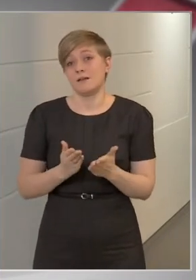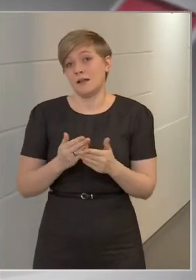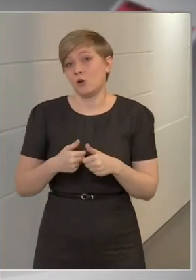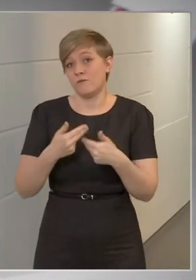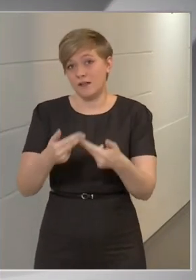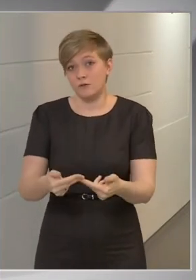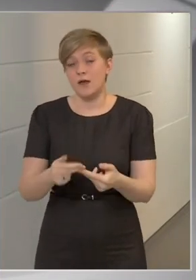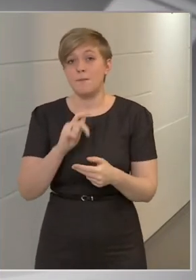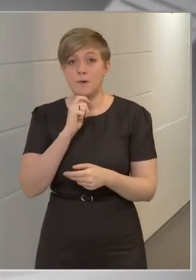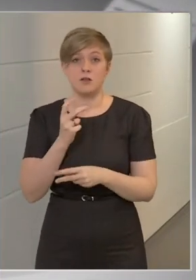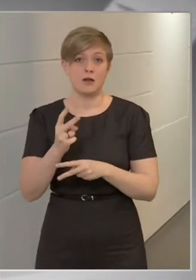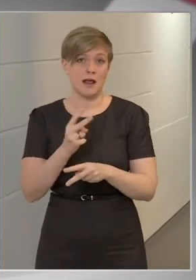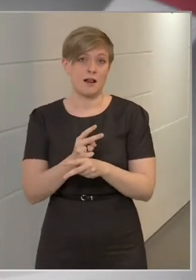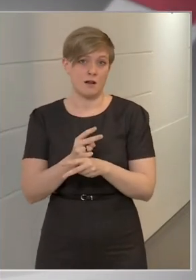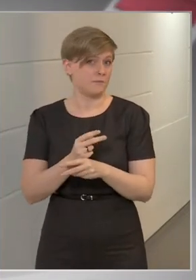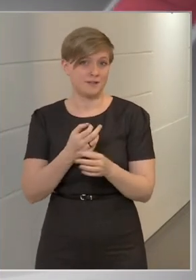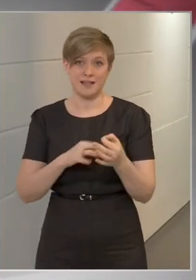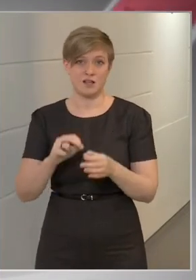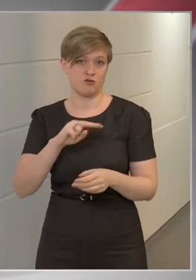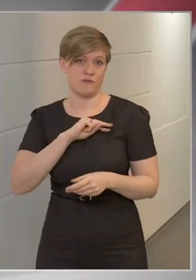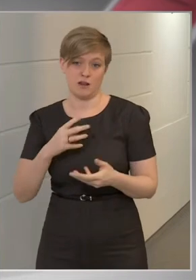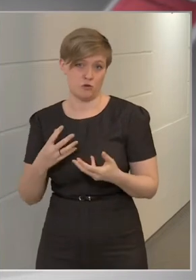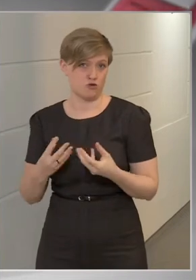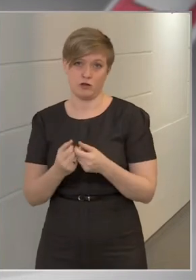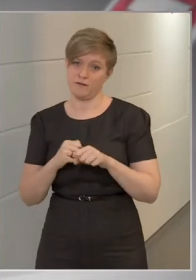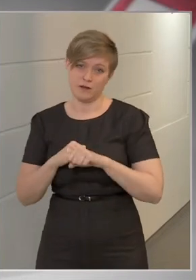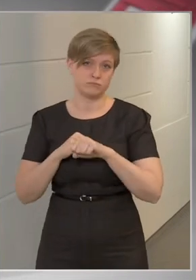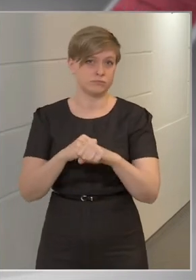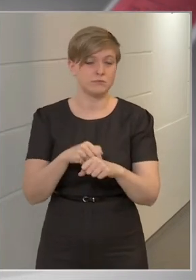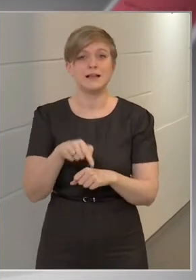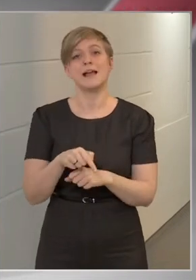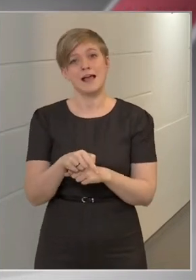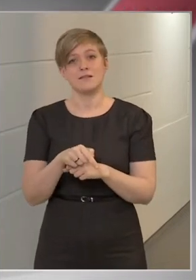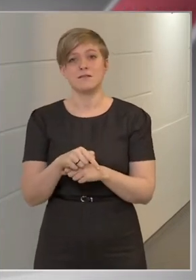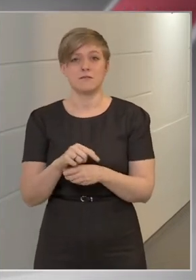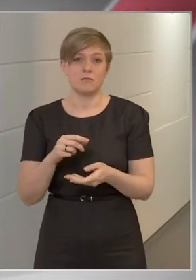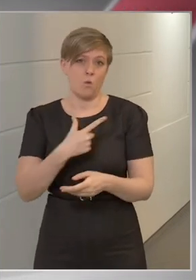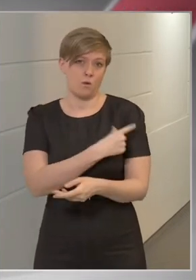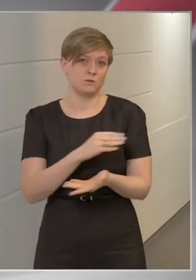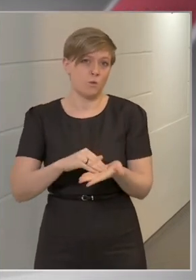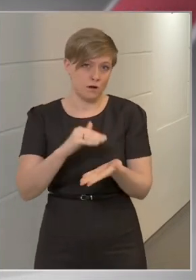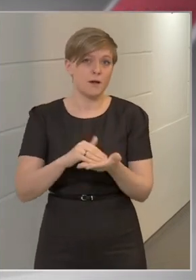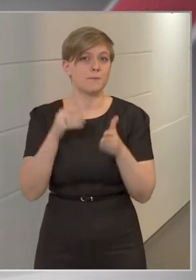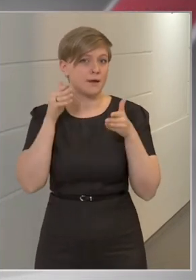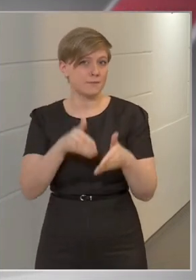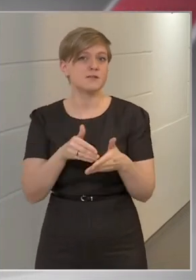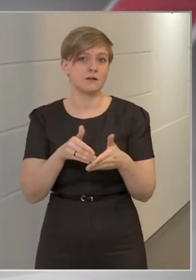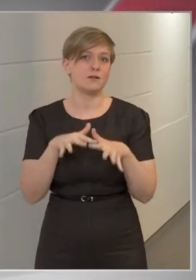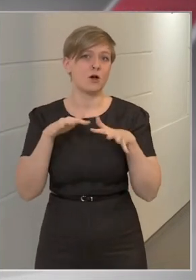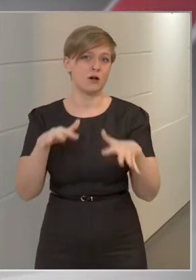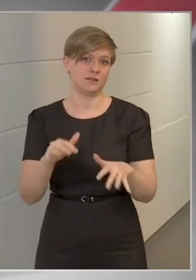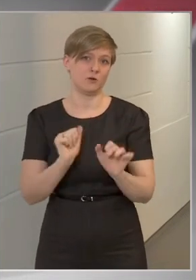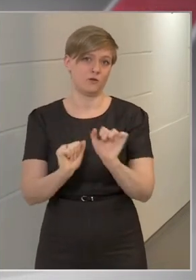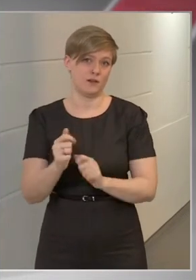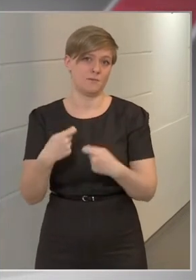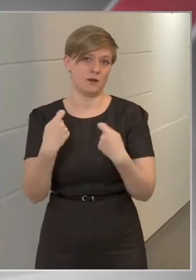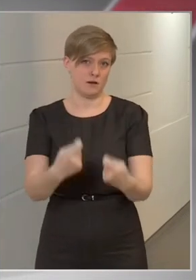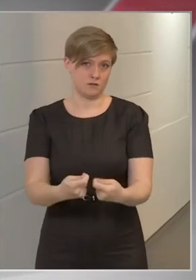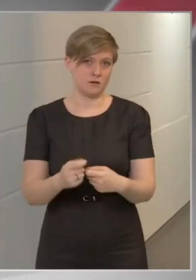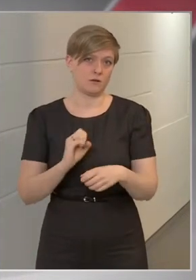felelősségével áll a mögött, hogy ezek az oltóanyagok megbízhatóak és hatékony védelmet jelentenek a koronavírussal szemben.